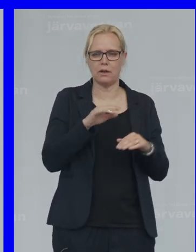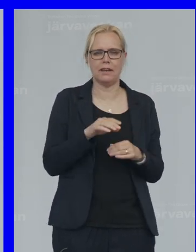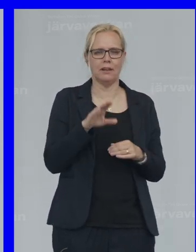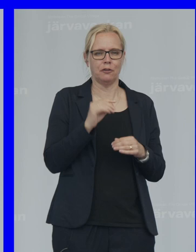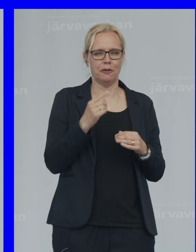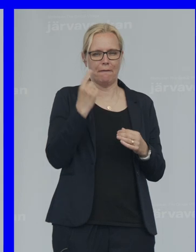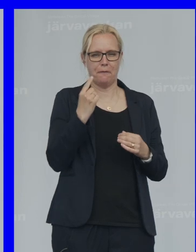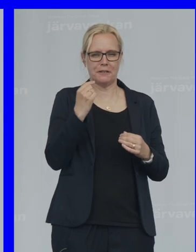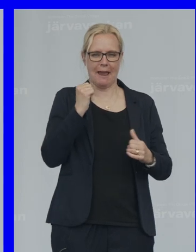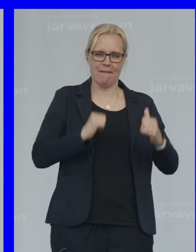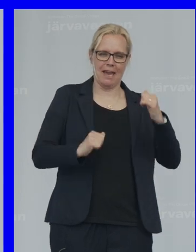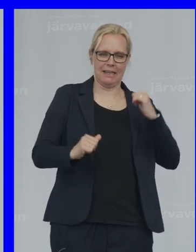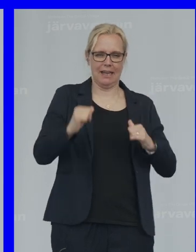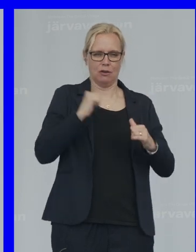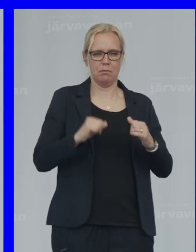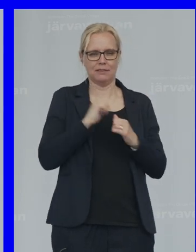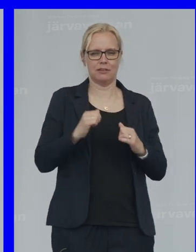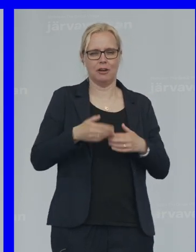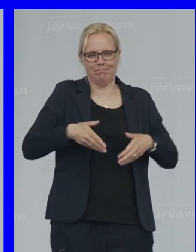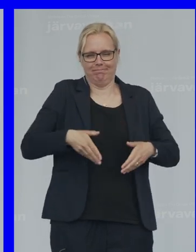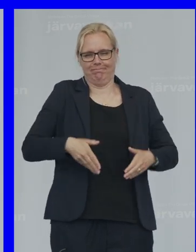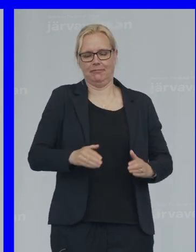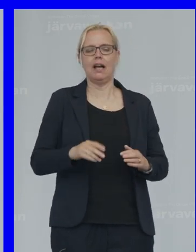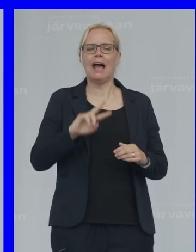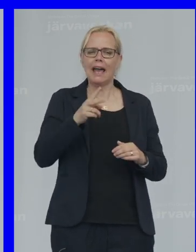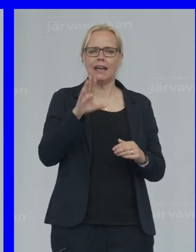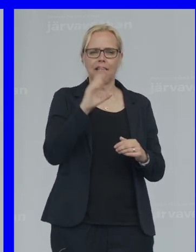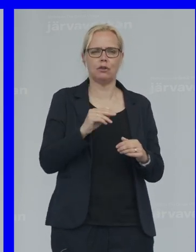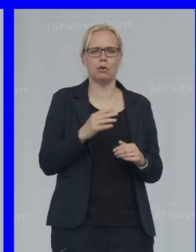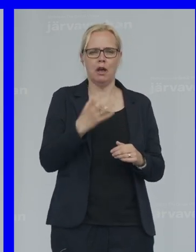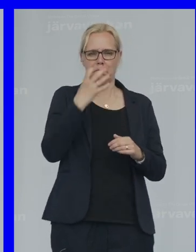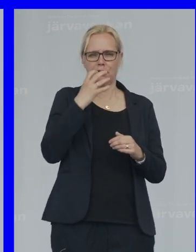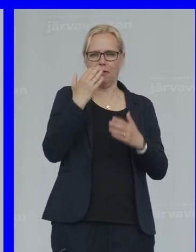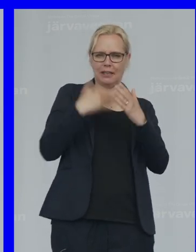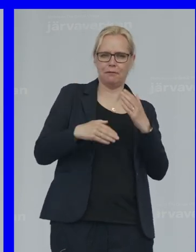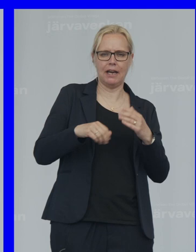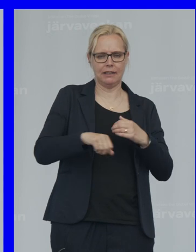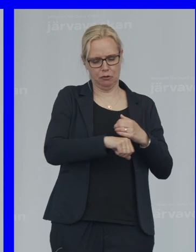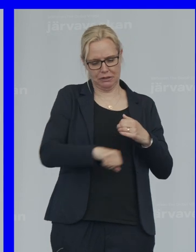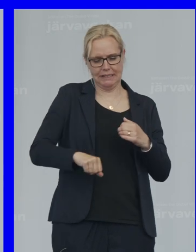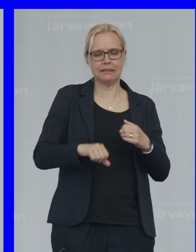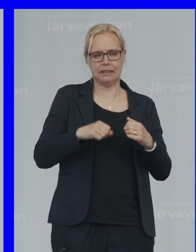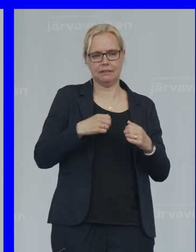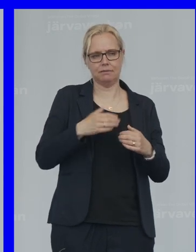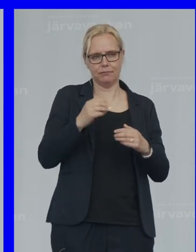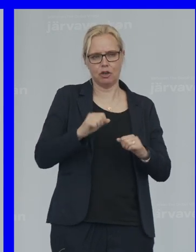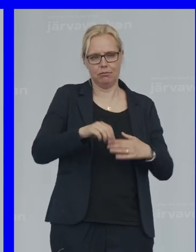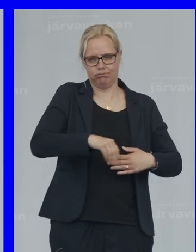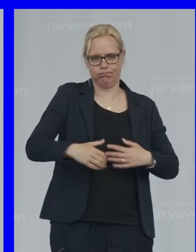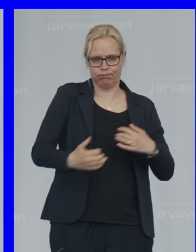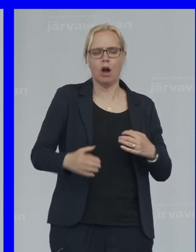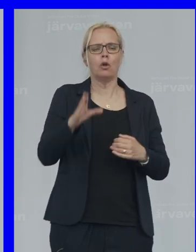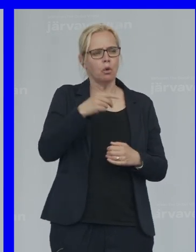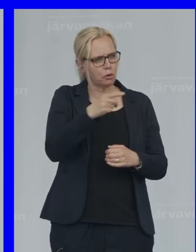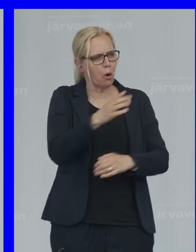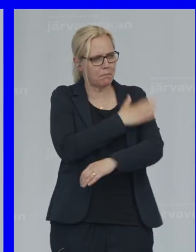kommer När det är dags att krysta Eller när bedövningen är lagd Och snittet ska läggas Då finns de där För